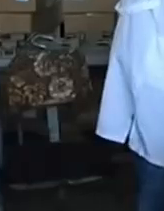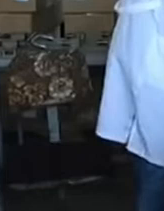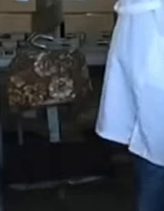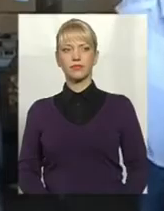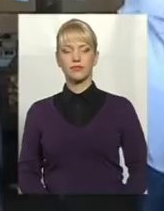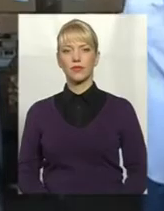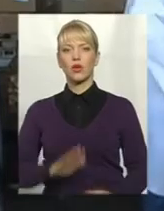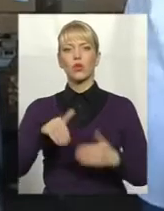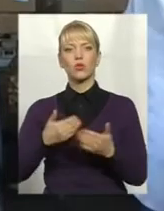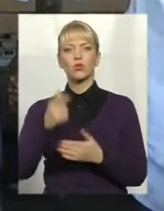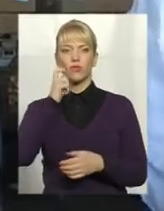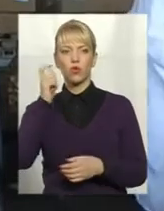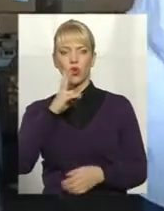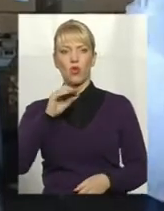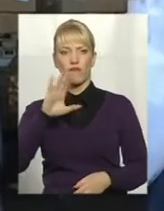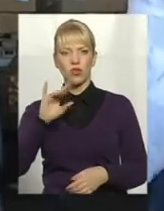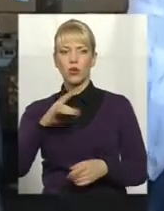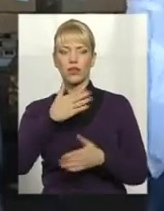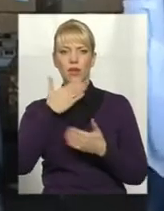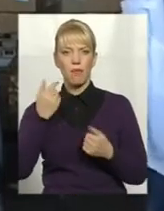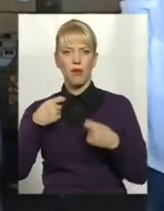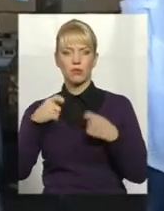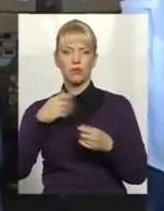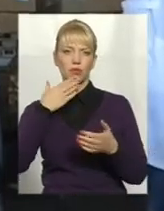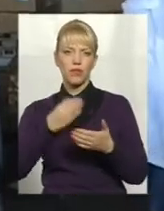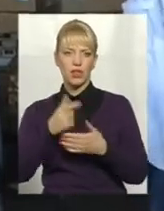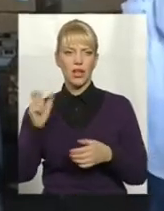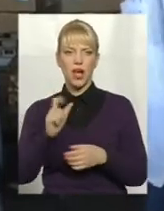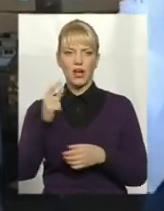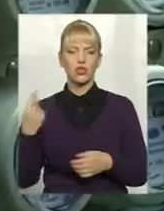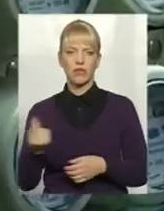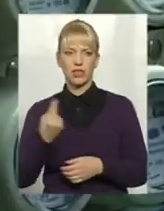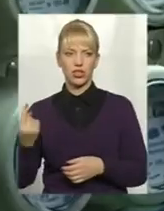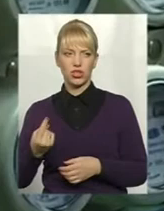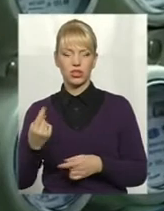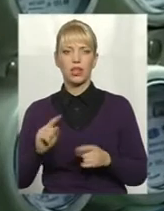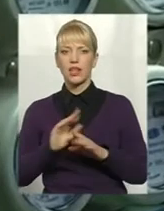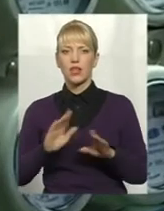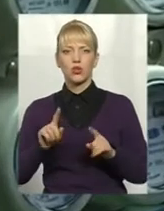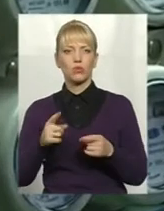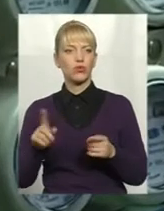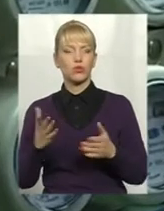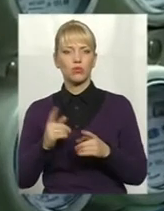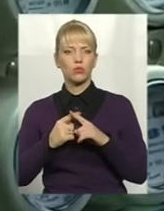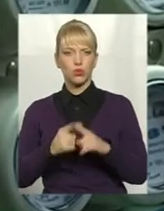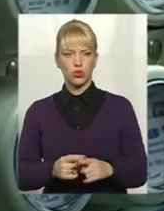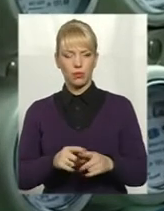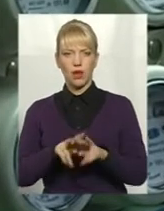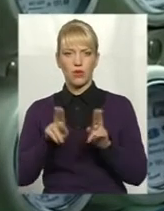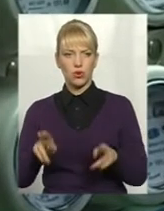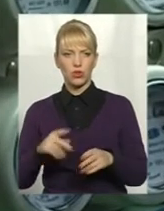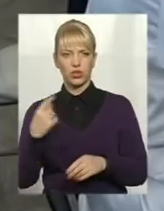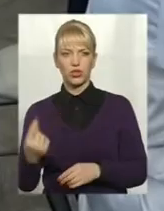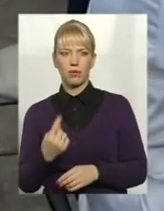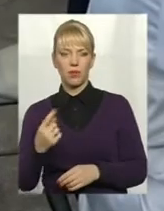Досі в Україні новатор майже не мав збуту власних газових лічильників. Не тому, що вони чимось поступалися аналогічним